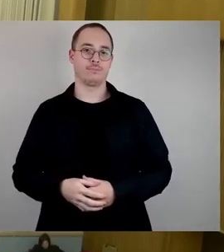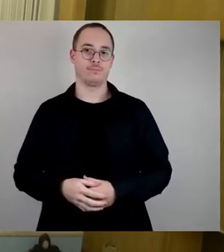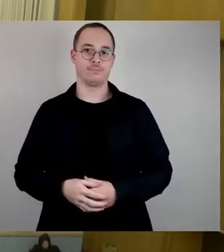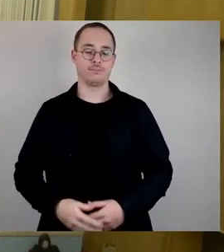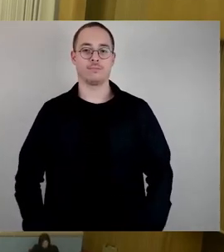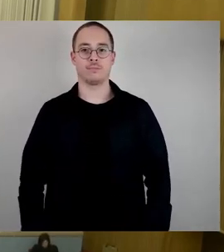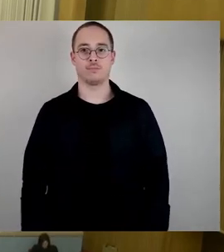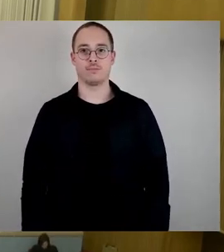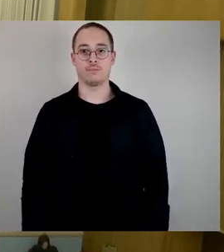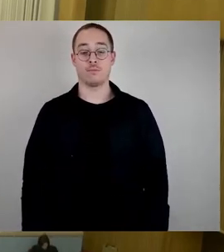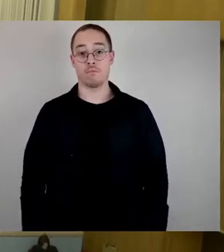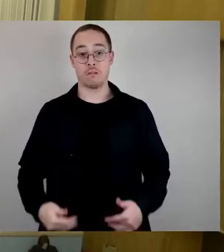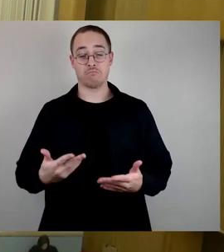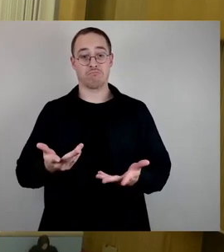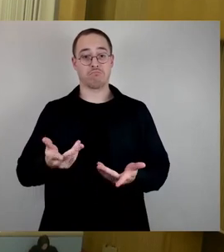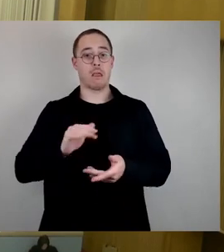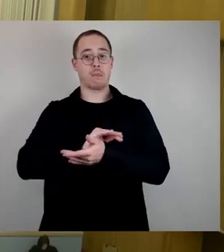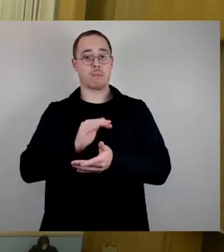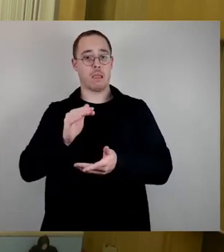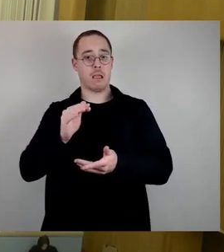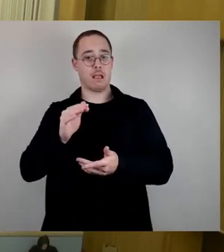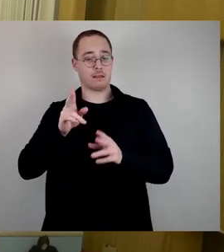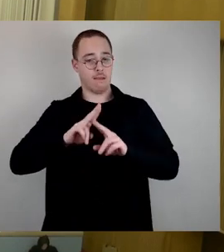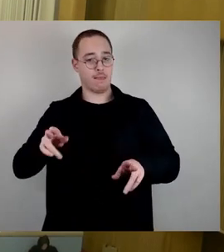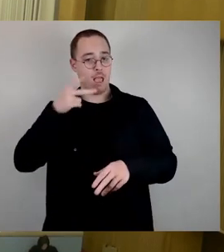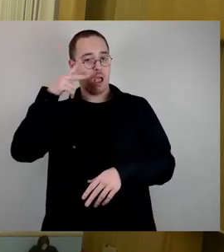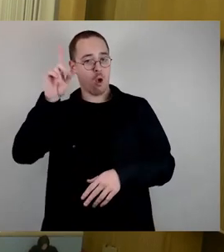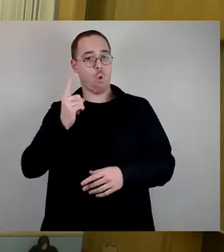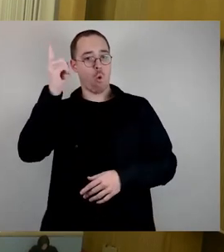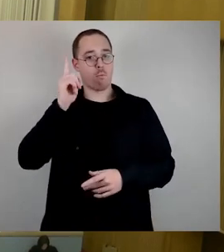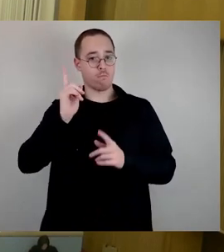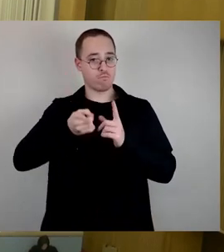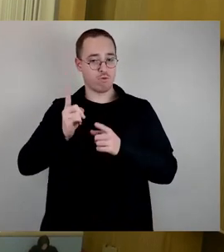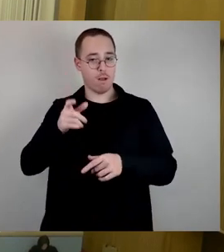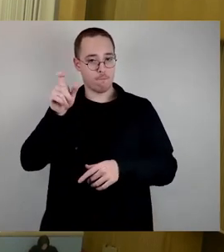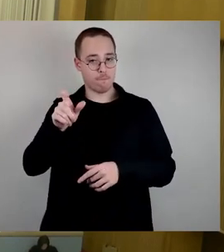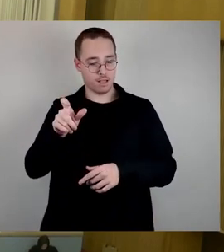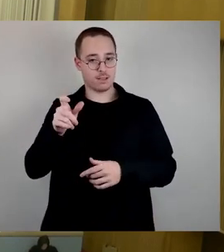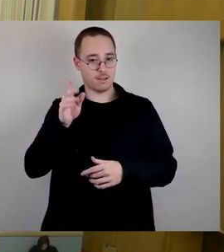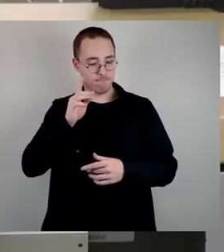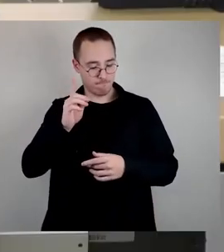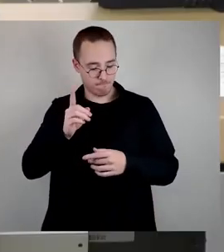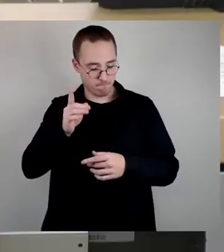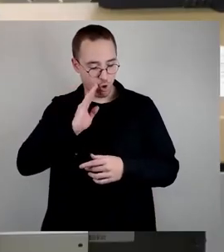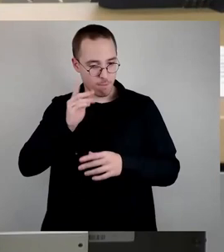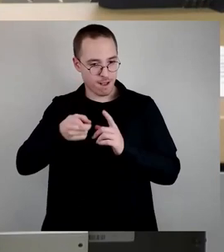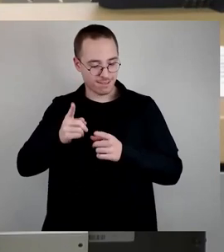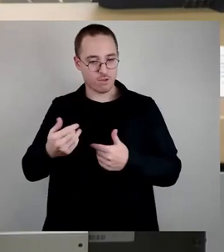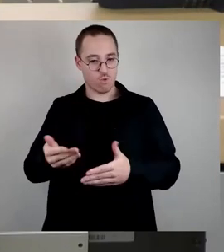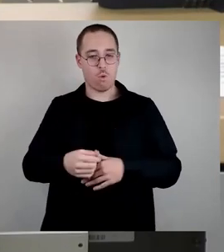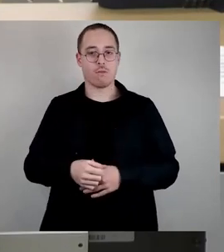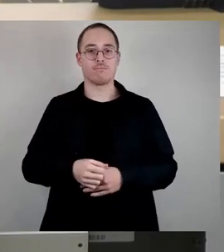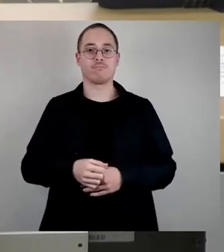Sehr geehrter Herr Oberbürgermeister, sehr geehrte Damen und Herren, der Schulnetzplan bestimmt die Dresdner Schullandschaft in den nächsten fünf Jahren